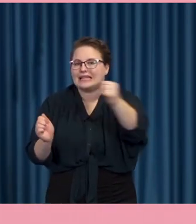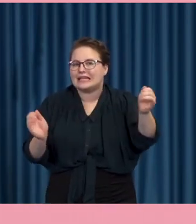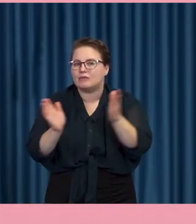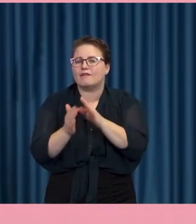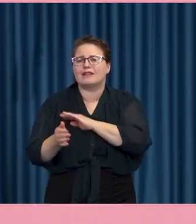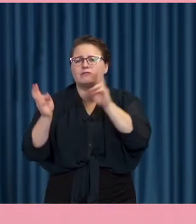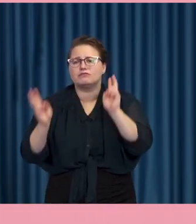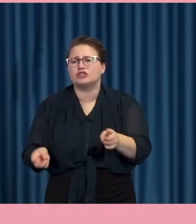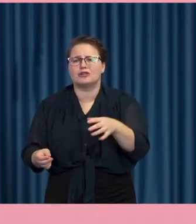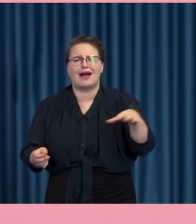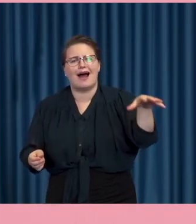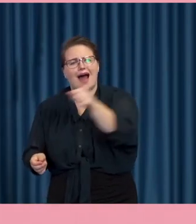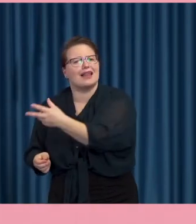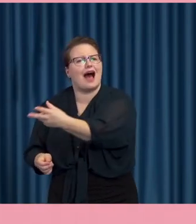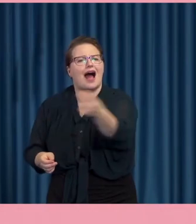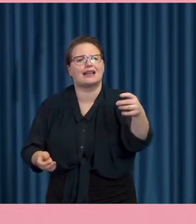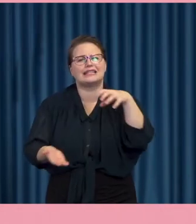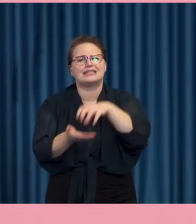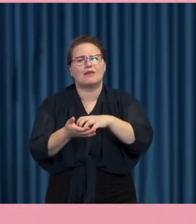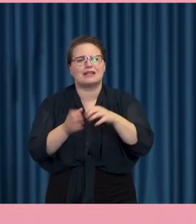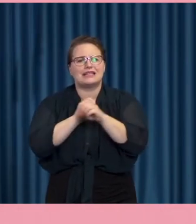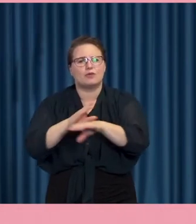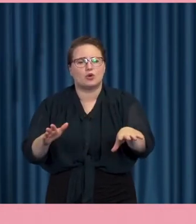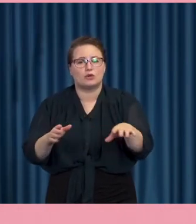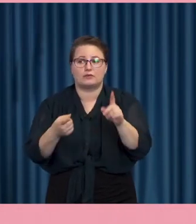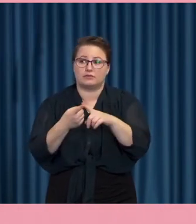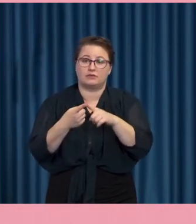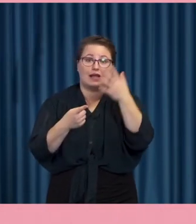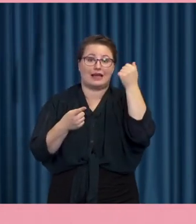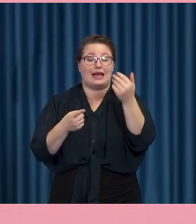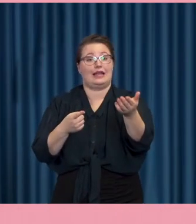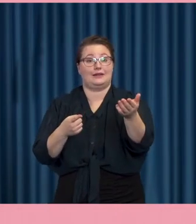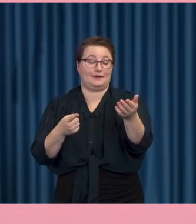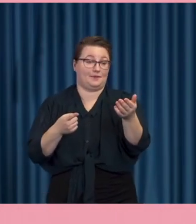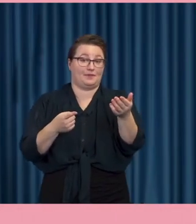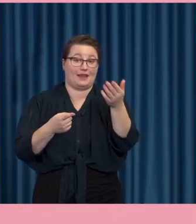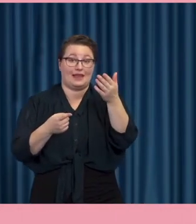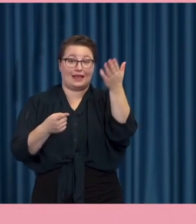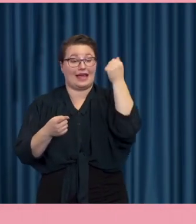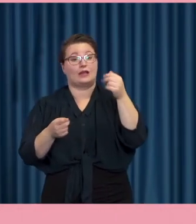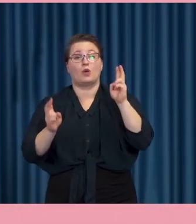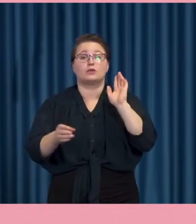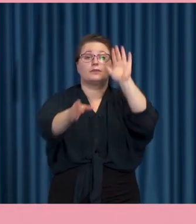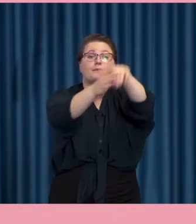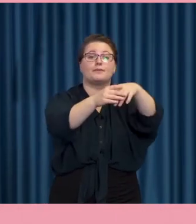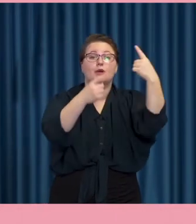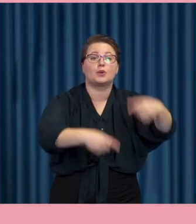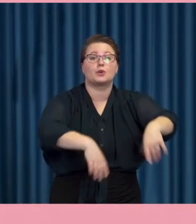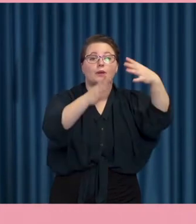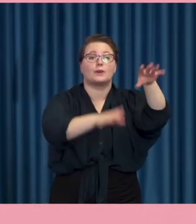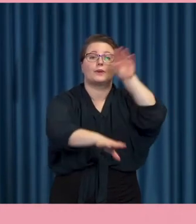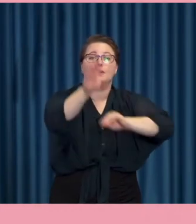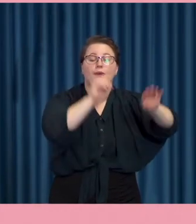på all samhällsinformation man får tag på och man får tag på kulturutbudet. Och